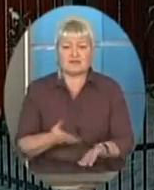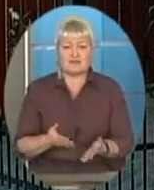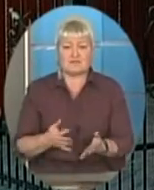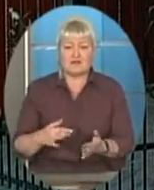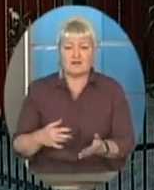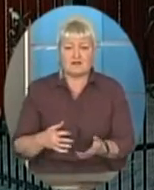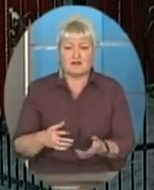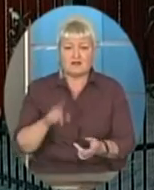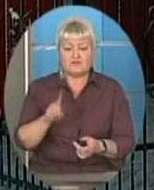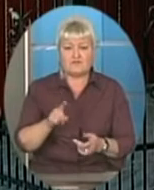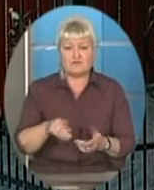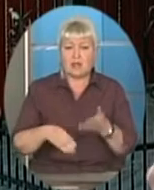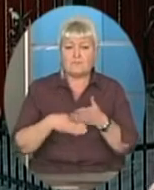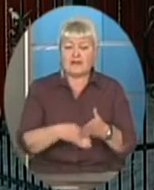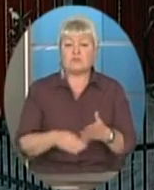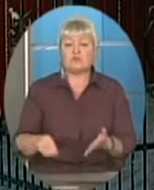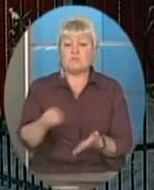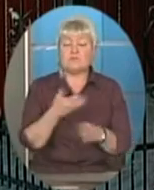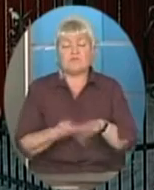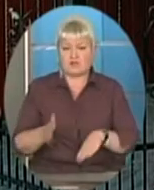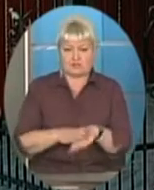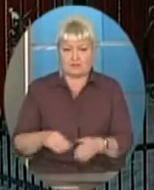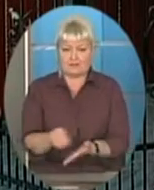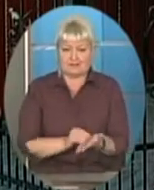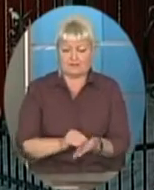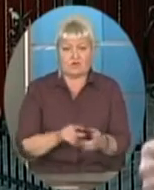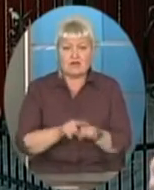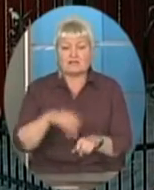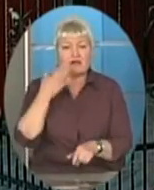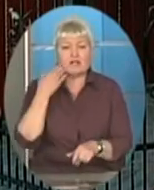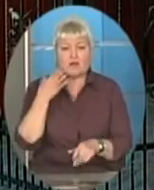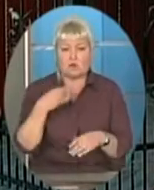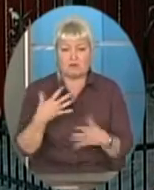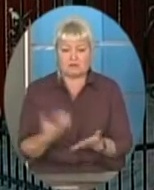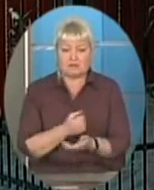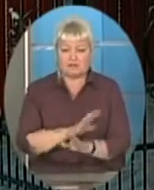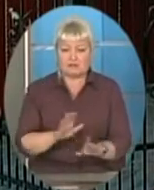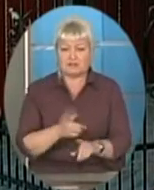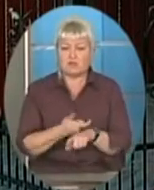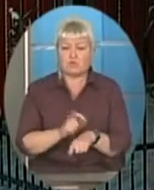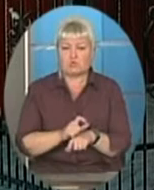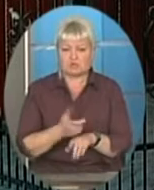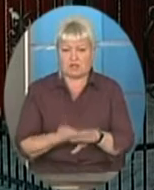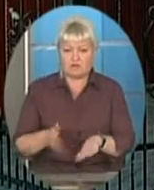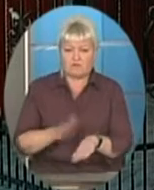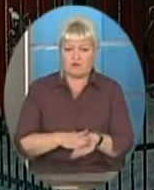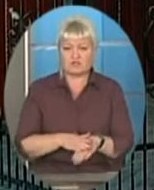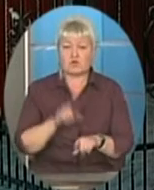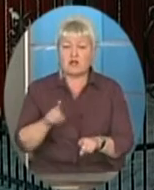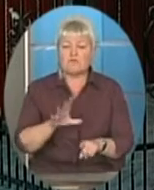нічого. І методом тренувань, цих важких тренувань. Це легко не дається, дуже важко. Але він був